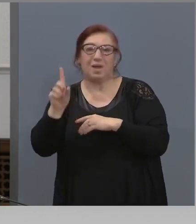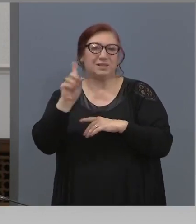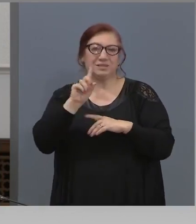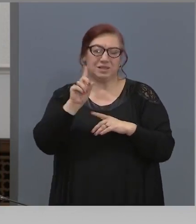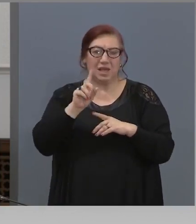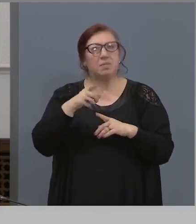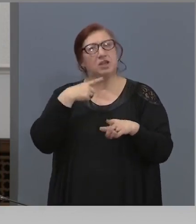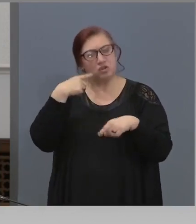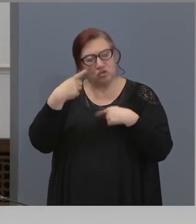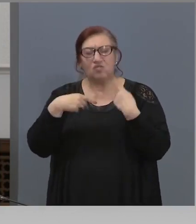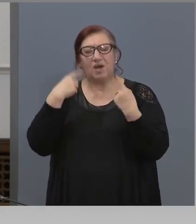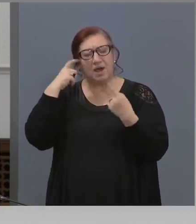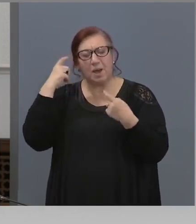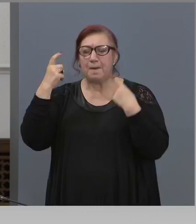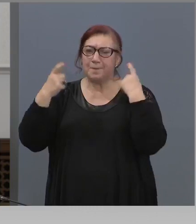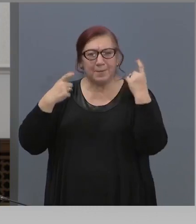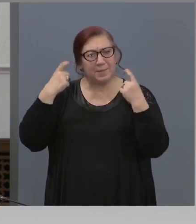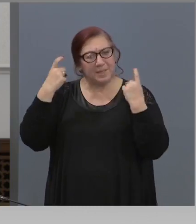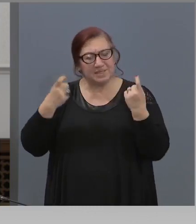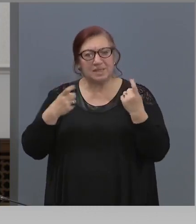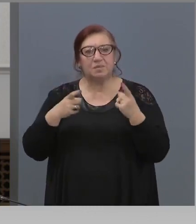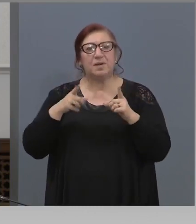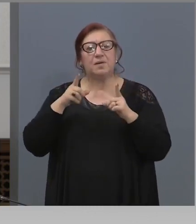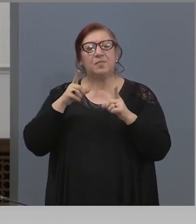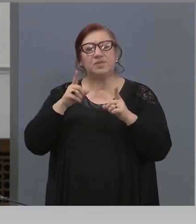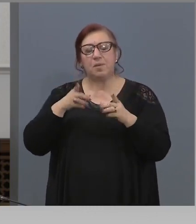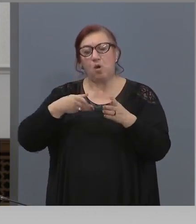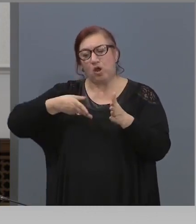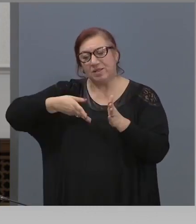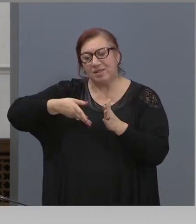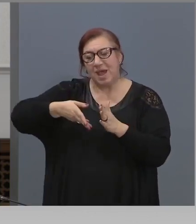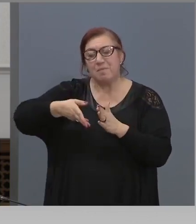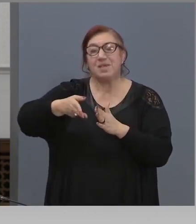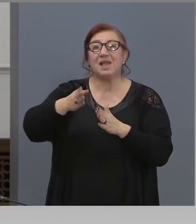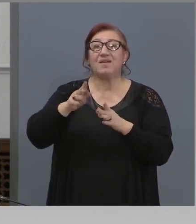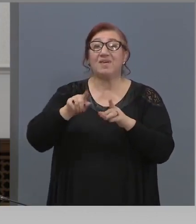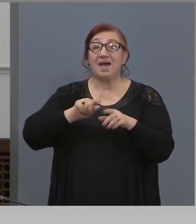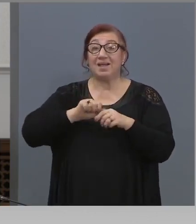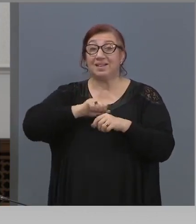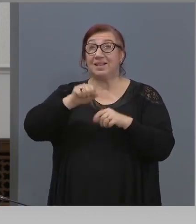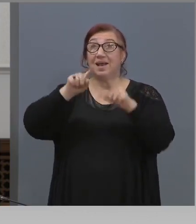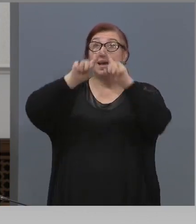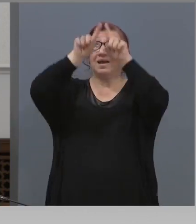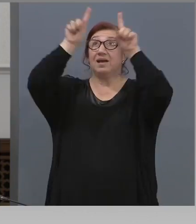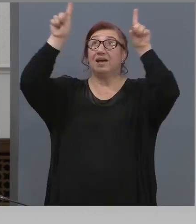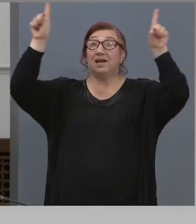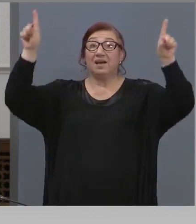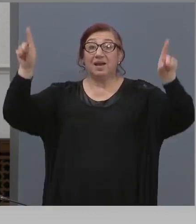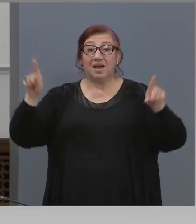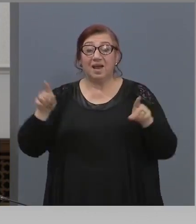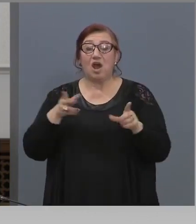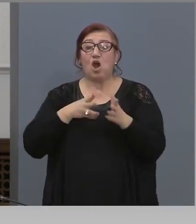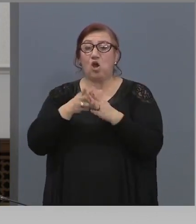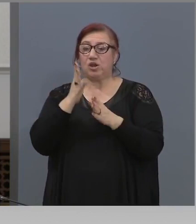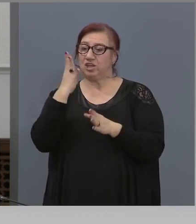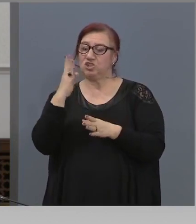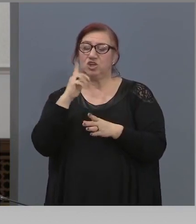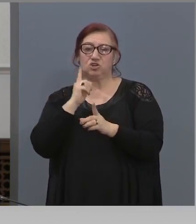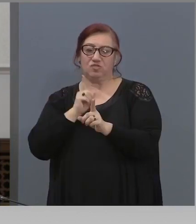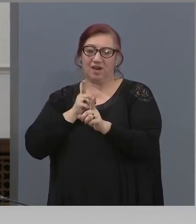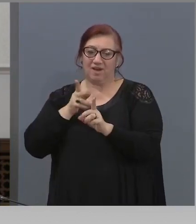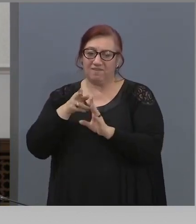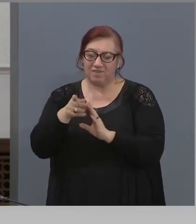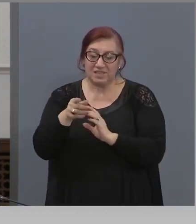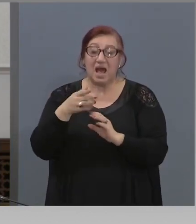тия синод също. т.е. Те ще могат да минават свободно под плащеницата, която ще държат четирима църковно служители. И ще